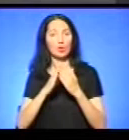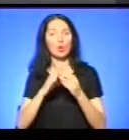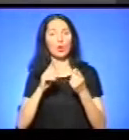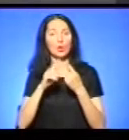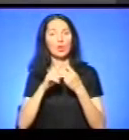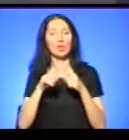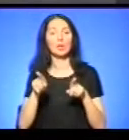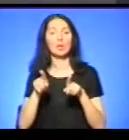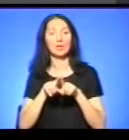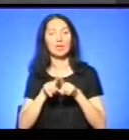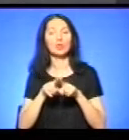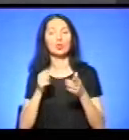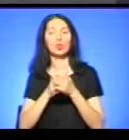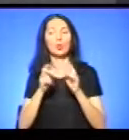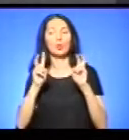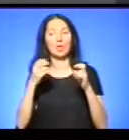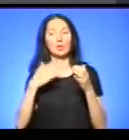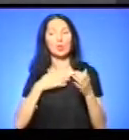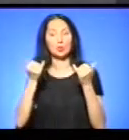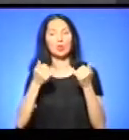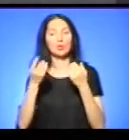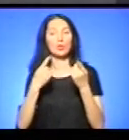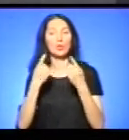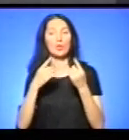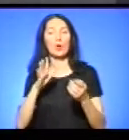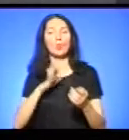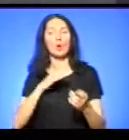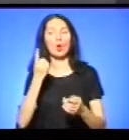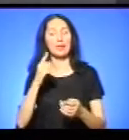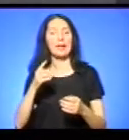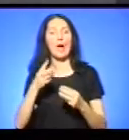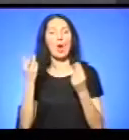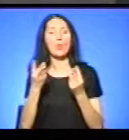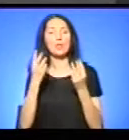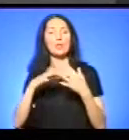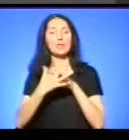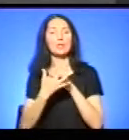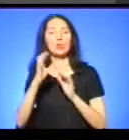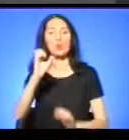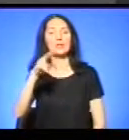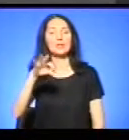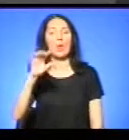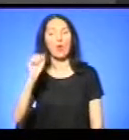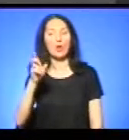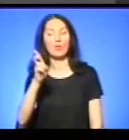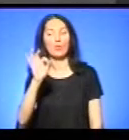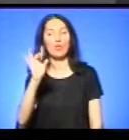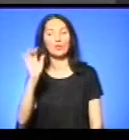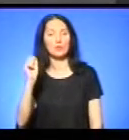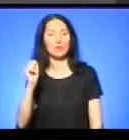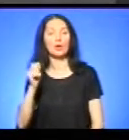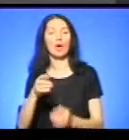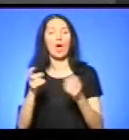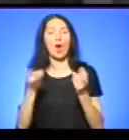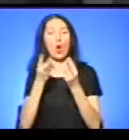теми нашої сьогоднішньої розмови, ми мали одну пожежу у селі Сапогів Борщівського району. Горіли післяжневні залишки в полі.